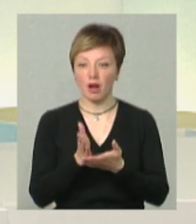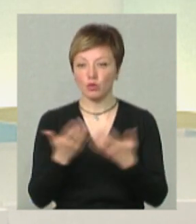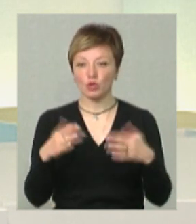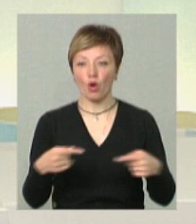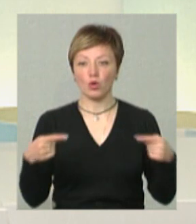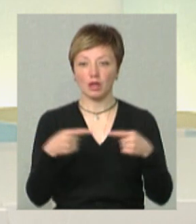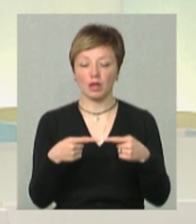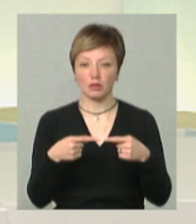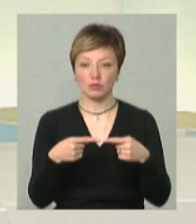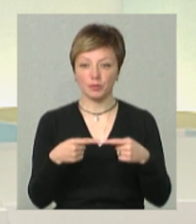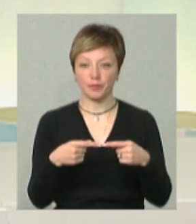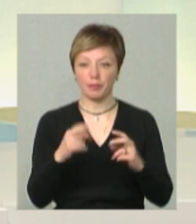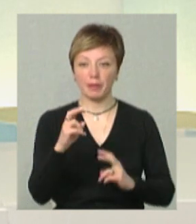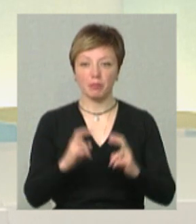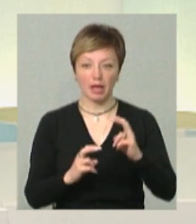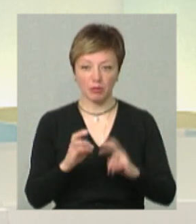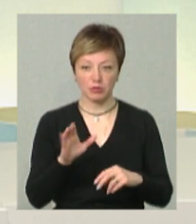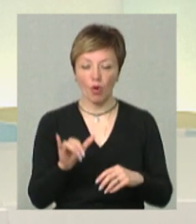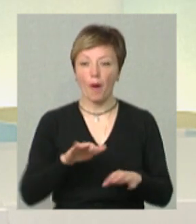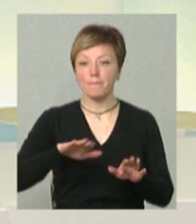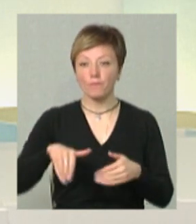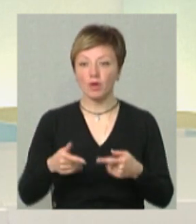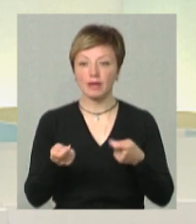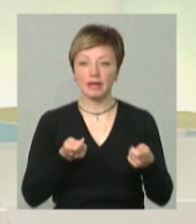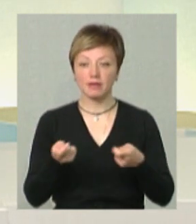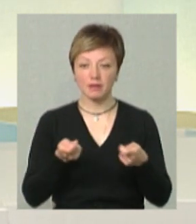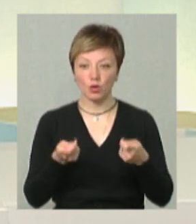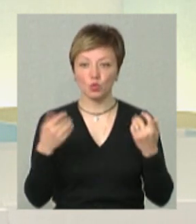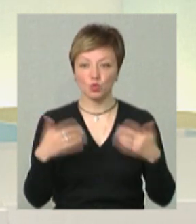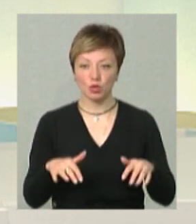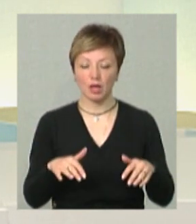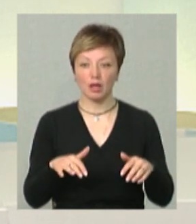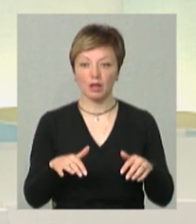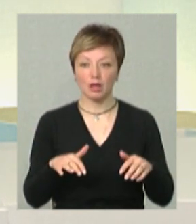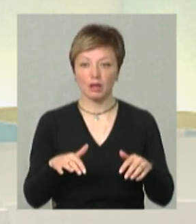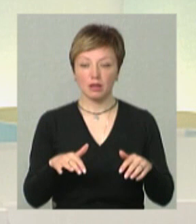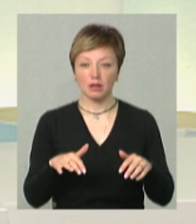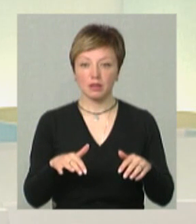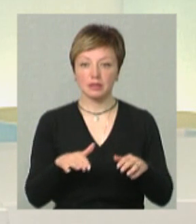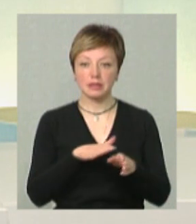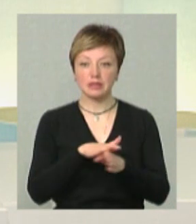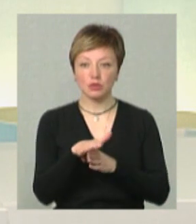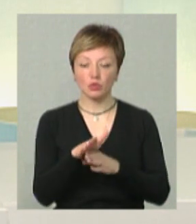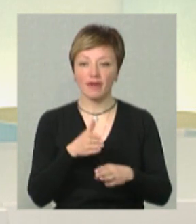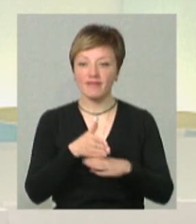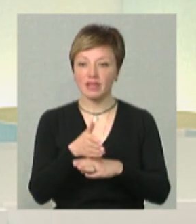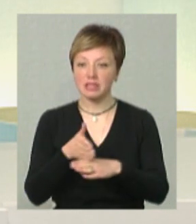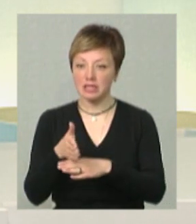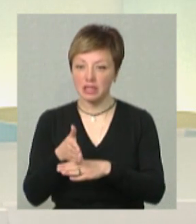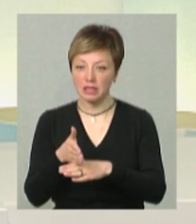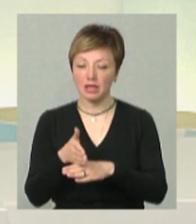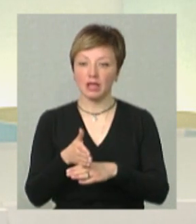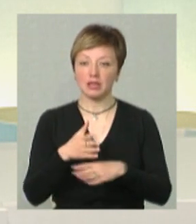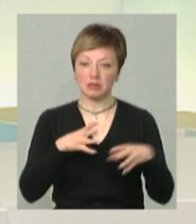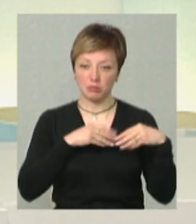конкретно керівнику підприємства. Потім керівник підприємства вже безпосередньо здійснює візити спільно з нами